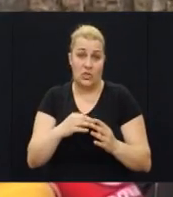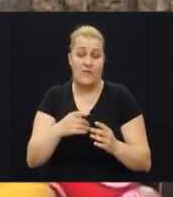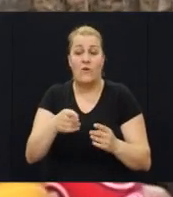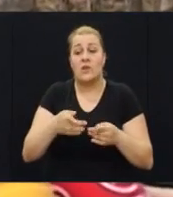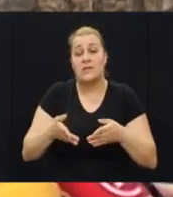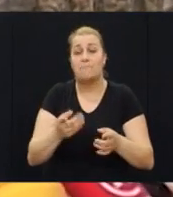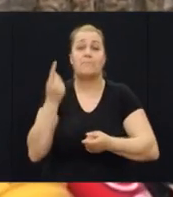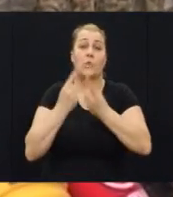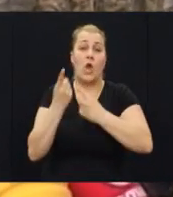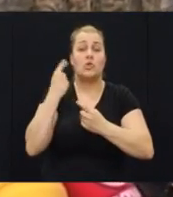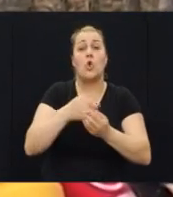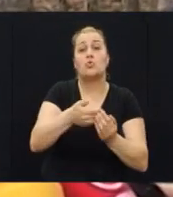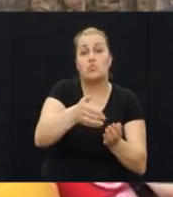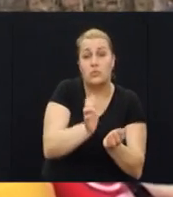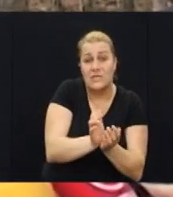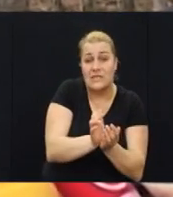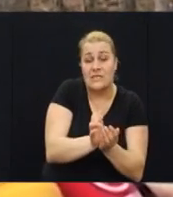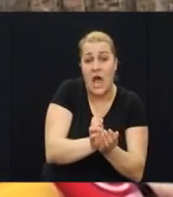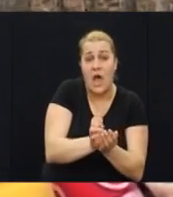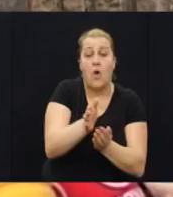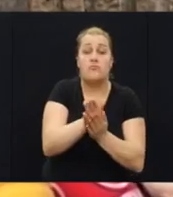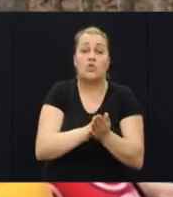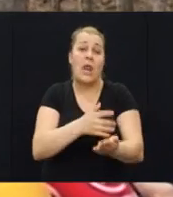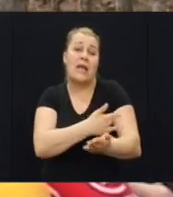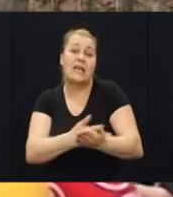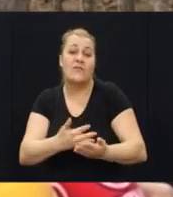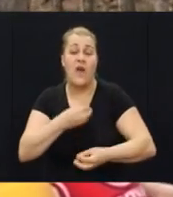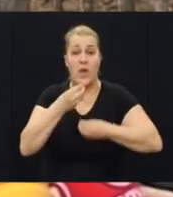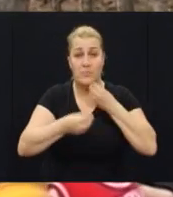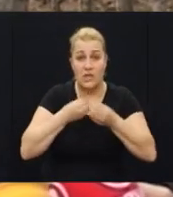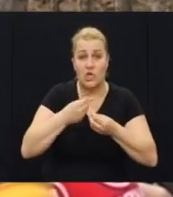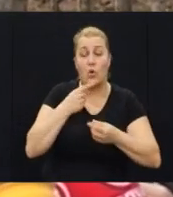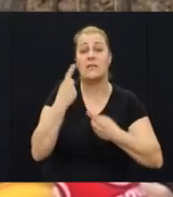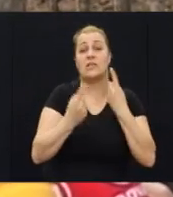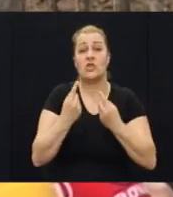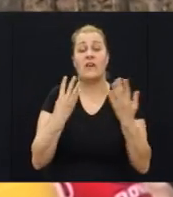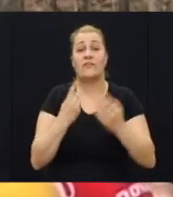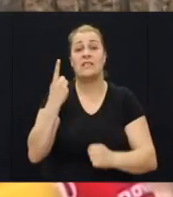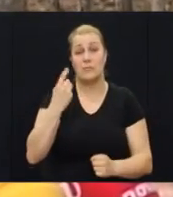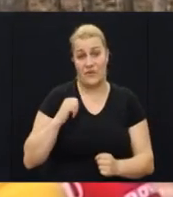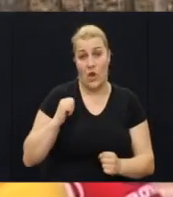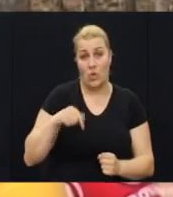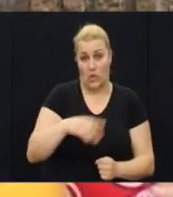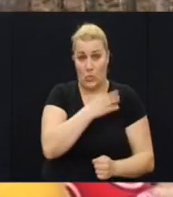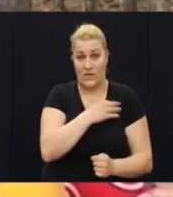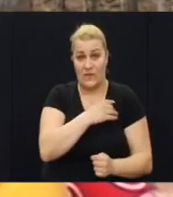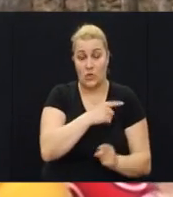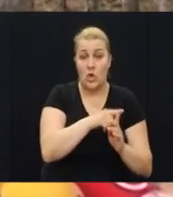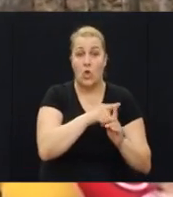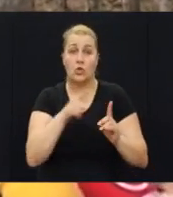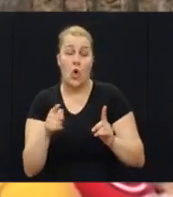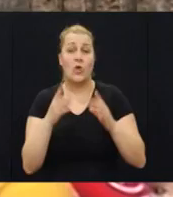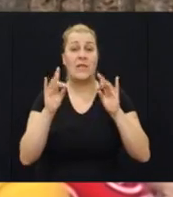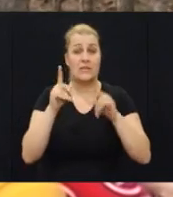se događao od uskrsa je počelo jedna krvava priča koja se je dešavala 1991. godine u Krovatskoj državi. Već do desetog